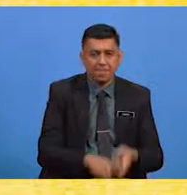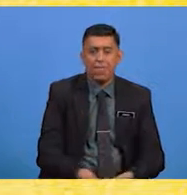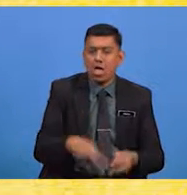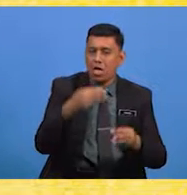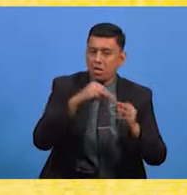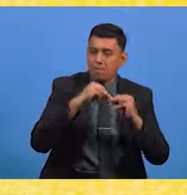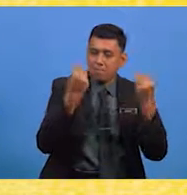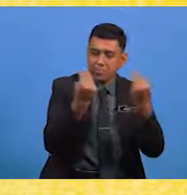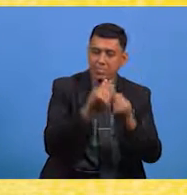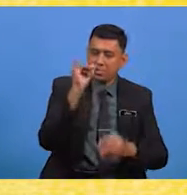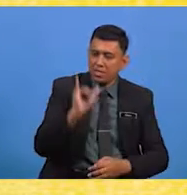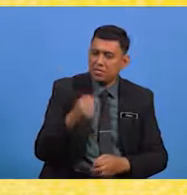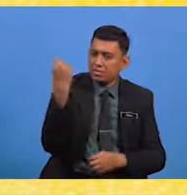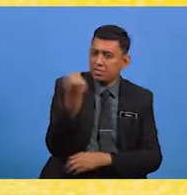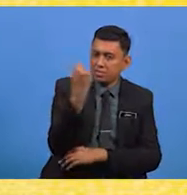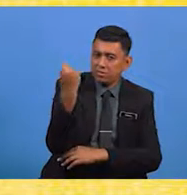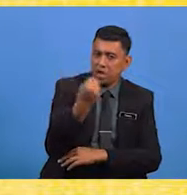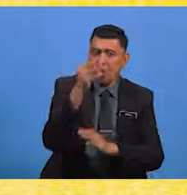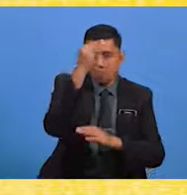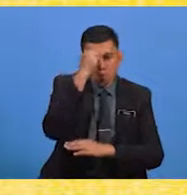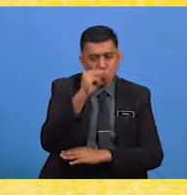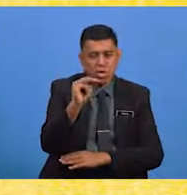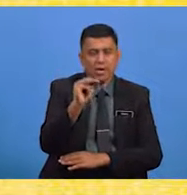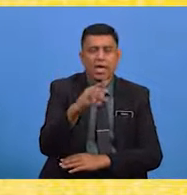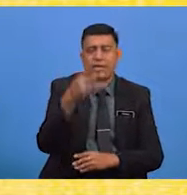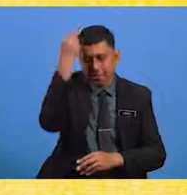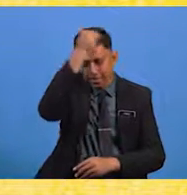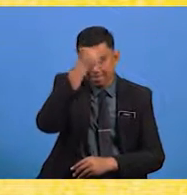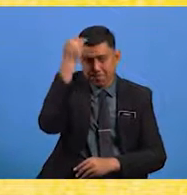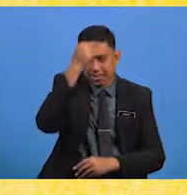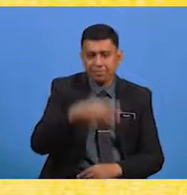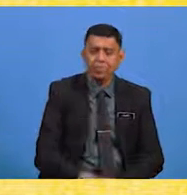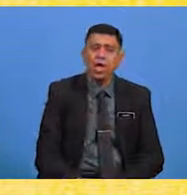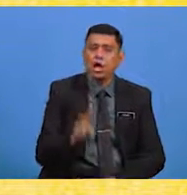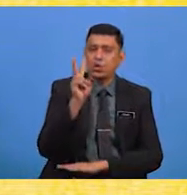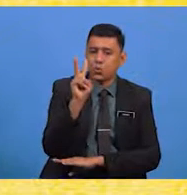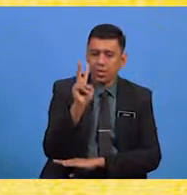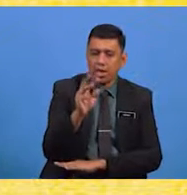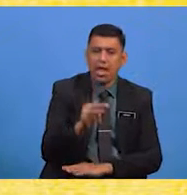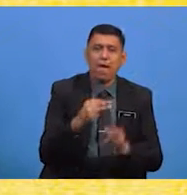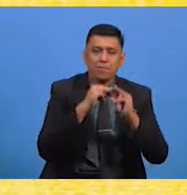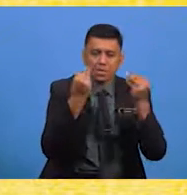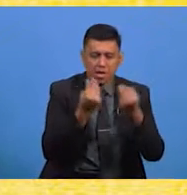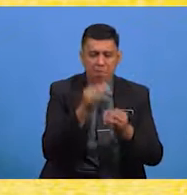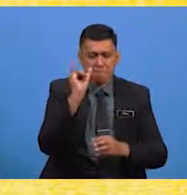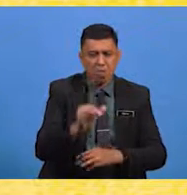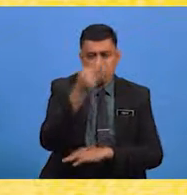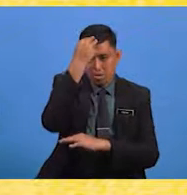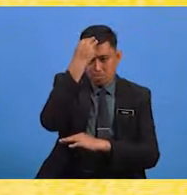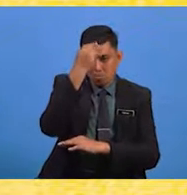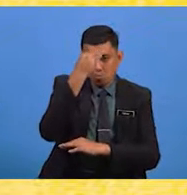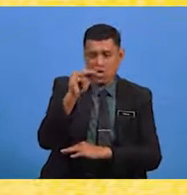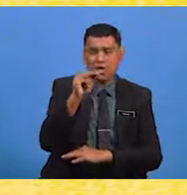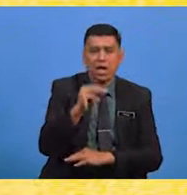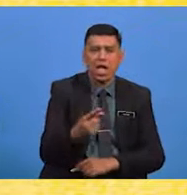masyarakat yang sentiasa memuliakan Nabi Kedua, masyarakat yang